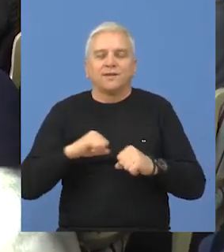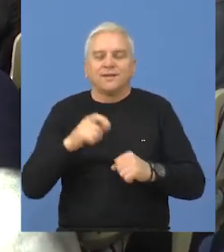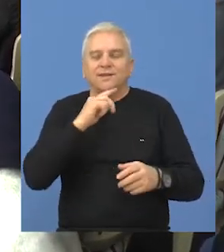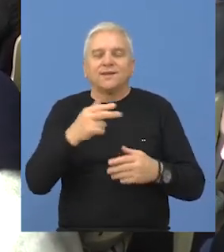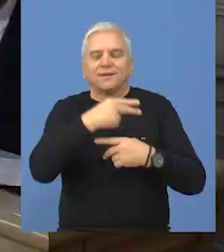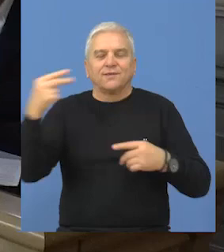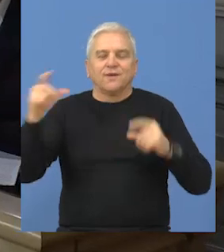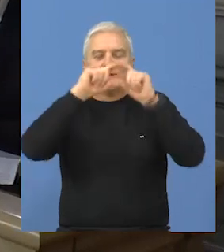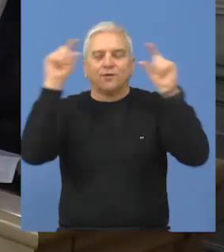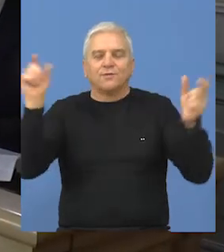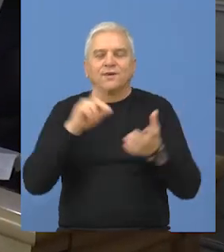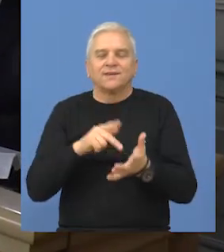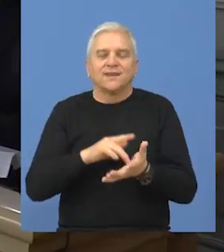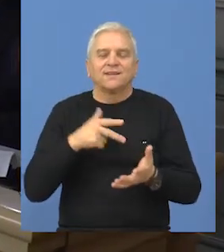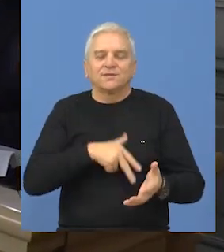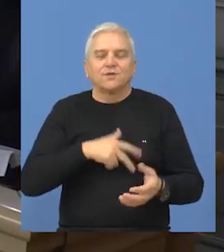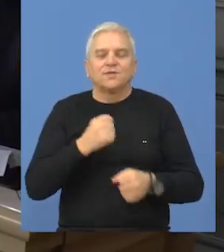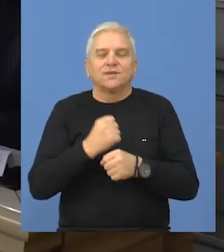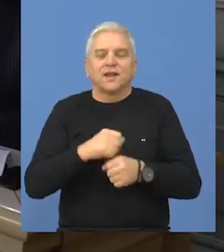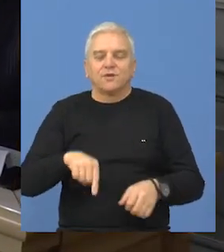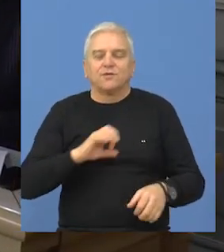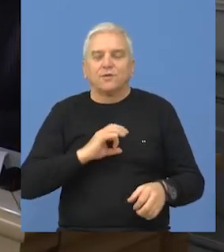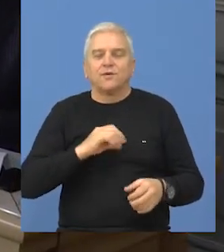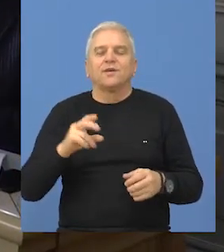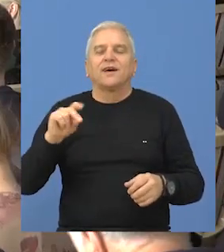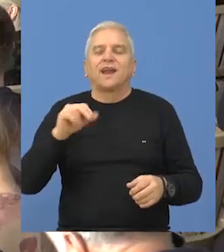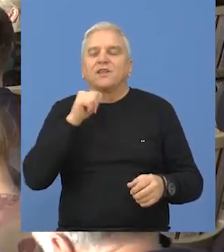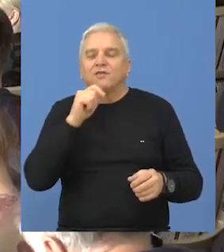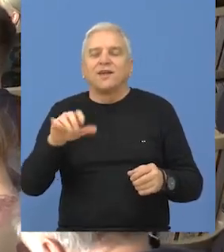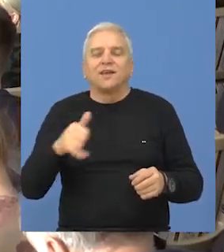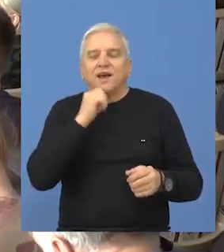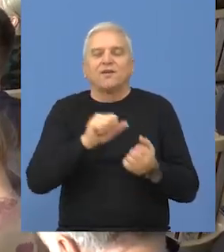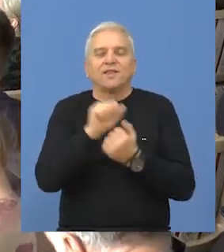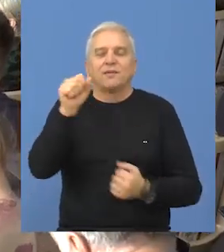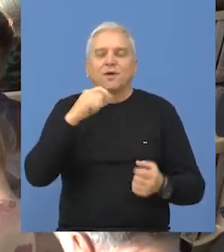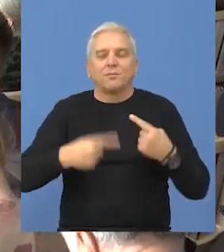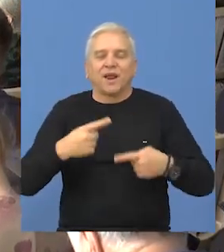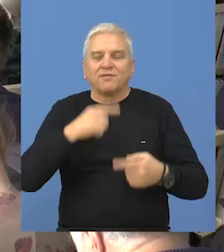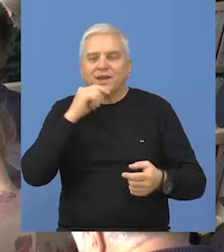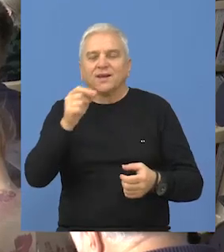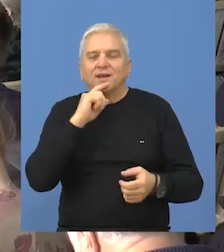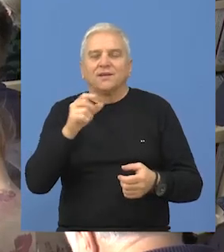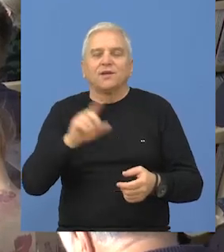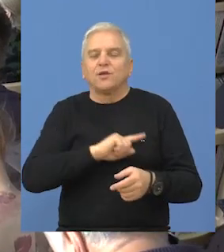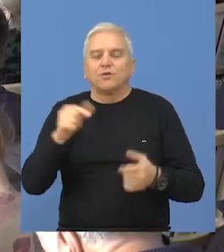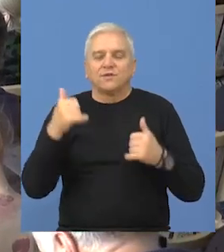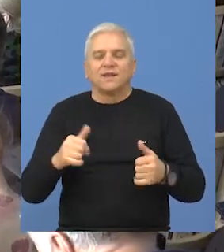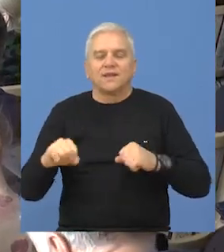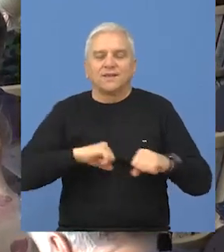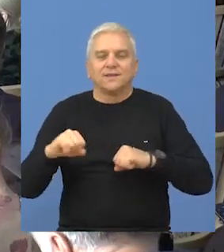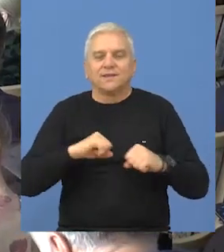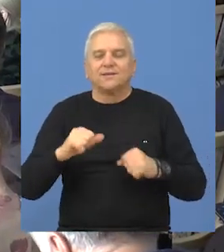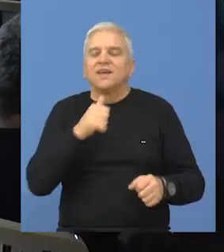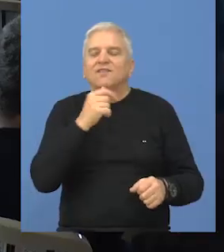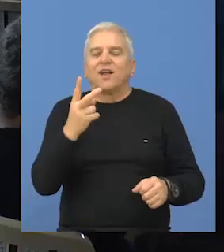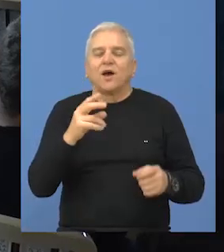vršioca dužnosti direktora Centra za socijalni rad Bečej Radovana Jankovića, diplomiranog pravnika, budući da je do sadašnja